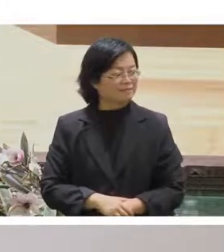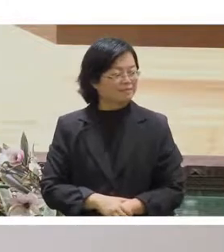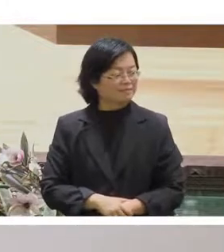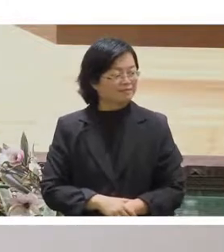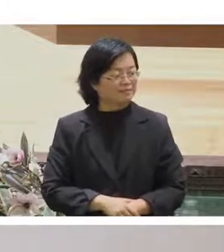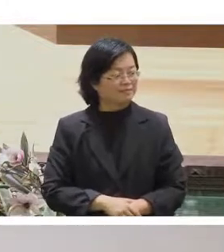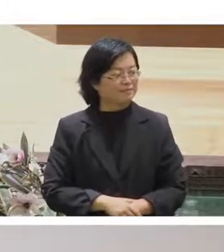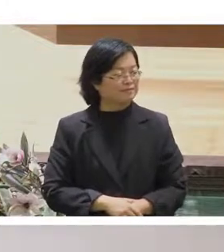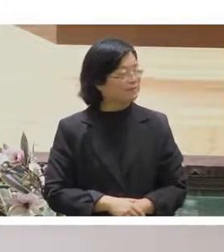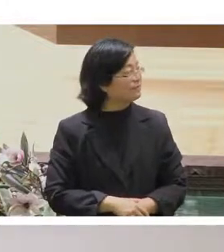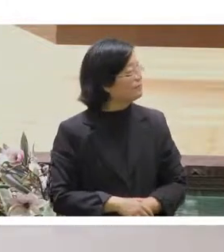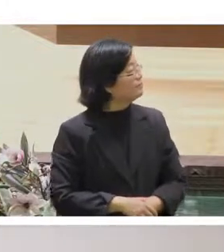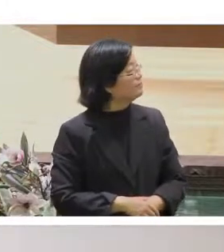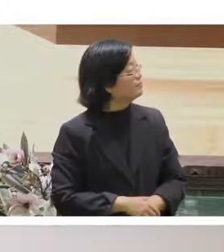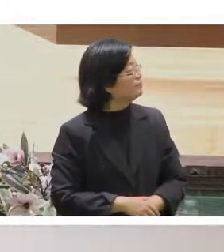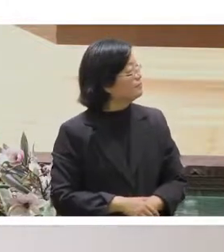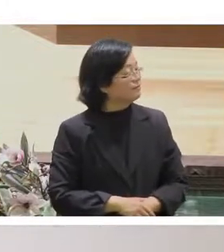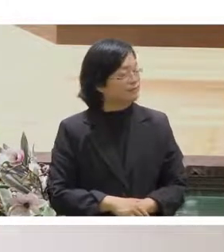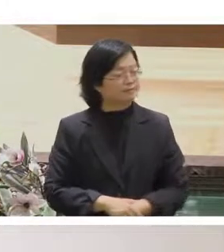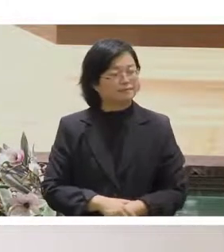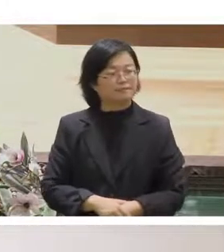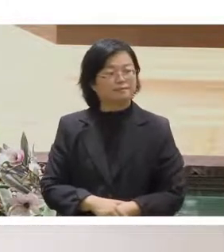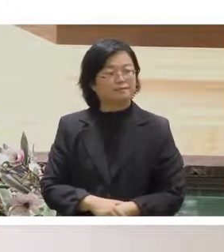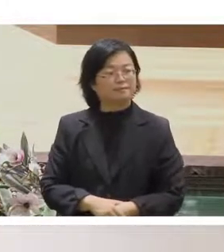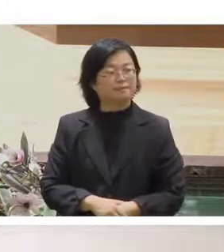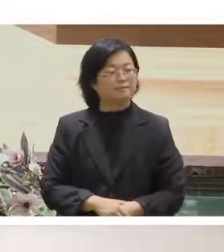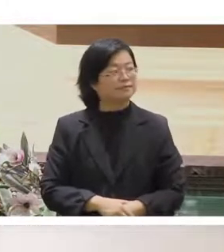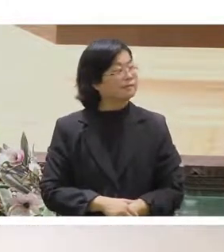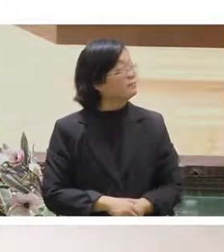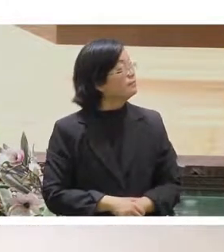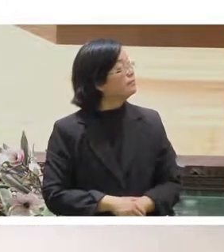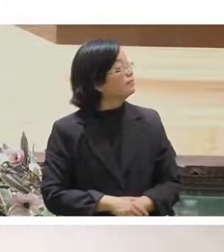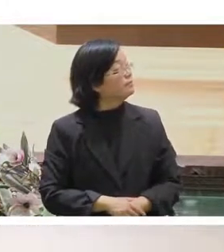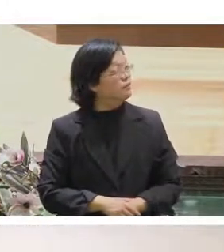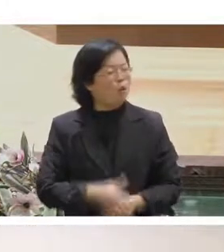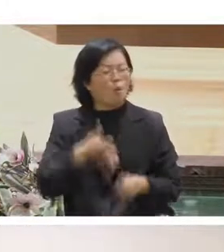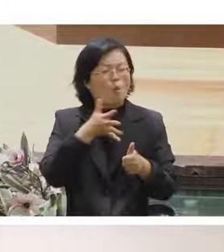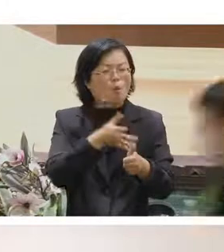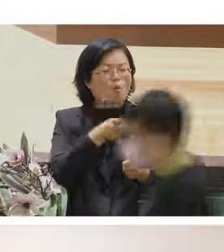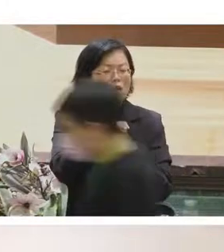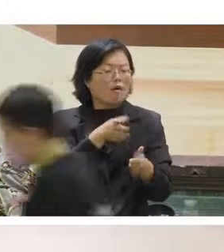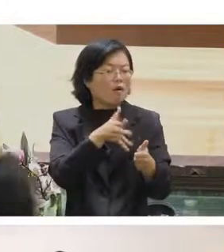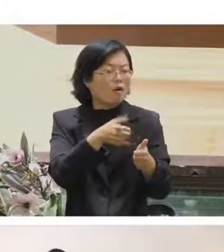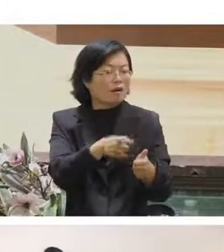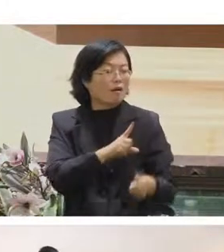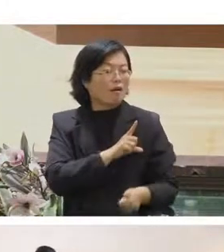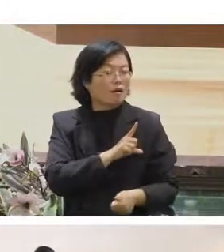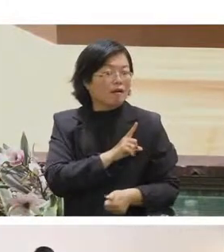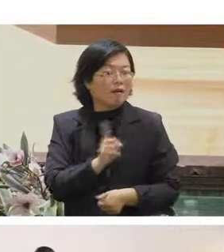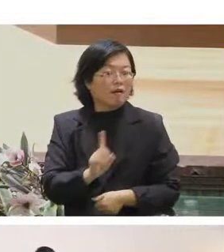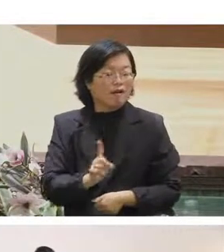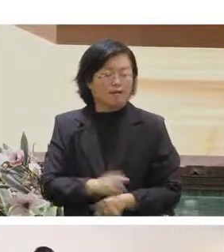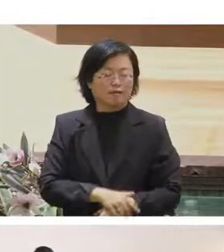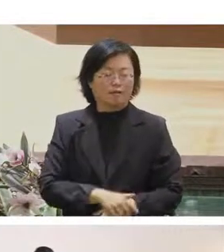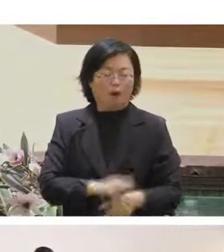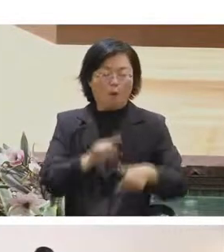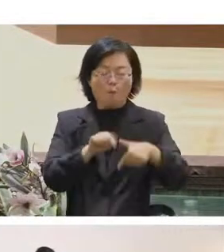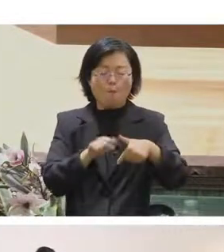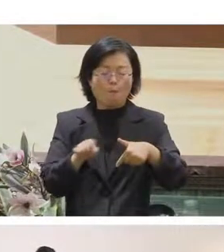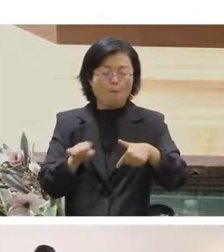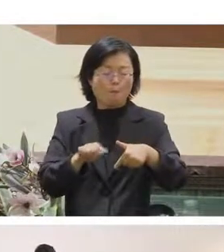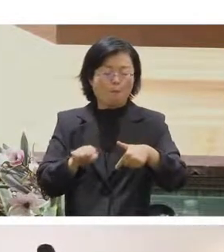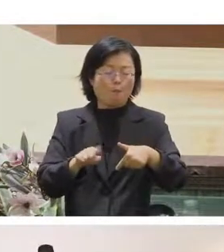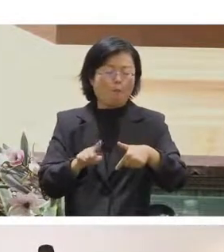你可以我可以借你麥克風嗎他很好他很好OK怎麼稱呼佩玄嗎我這樣唸得對嗎OK OK